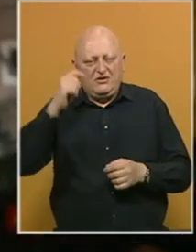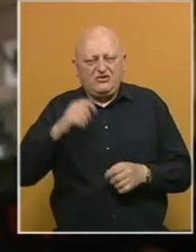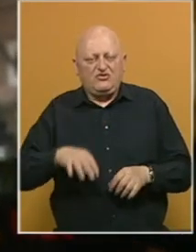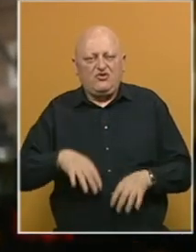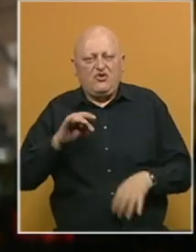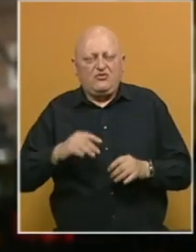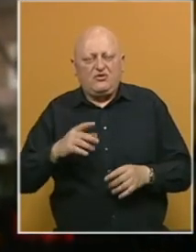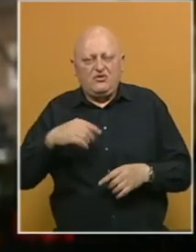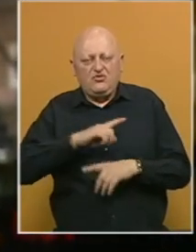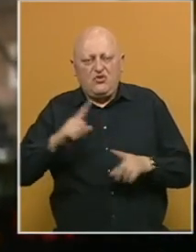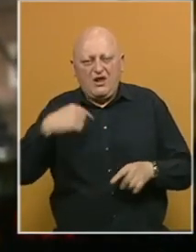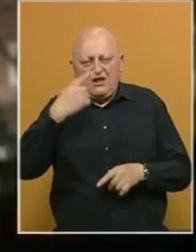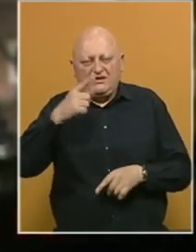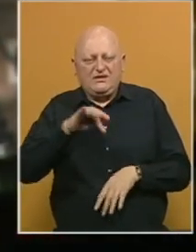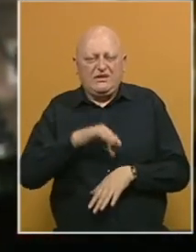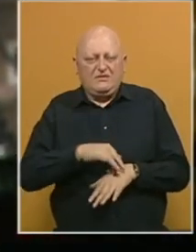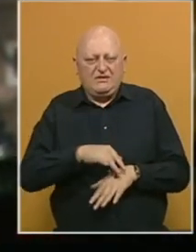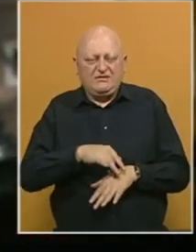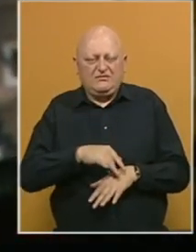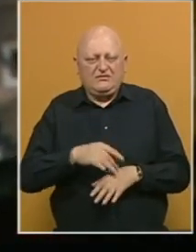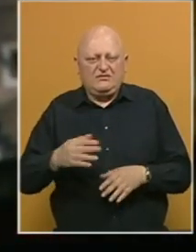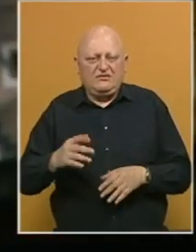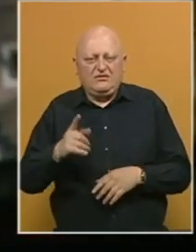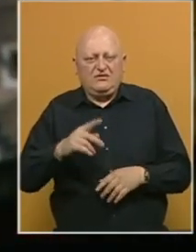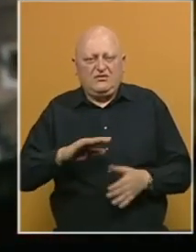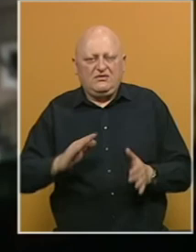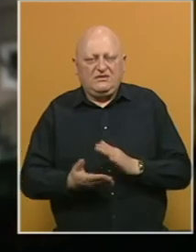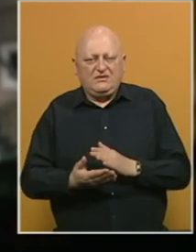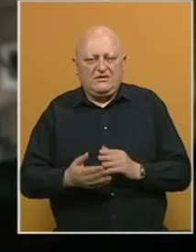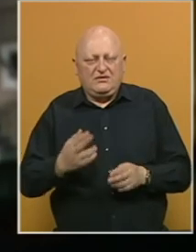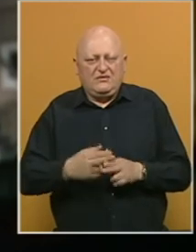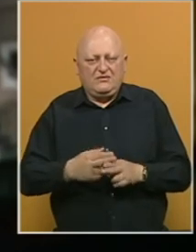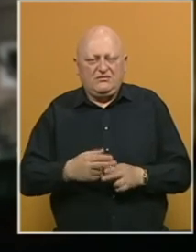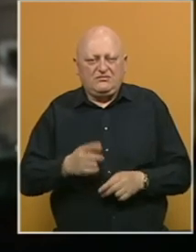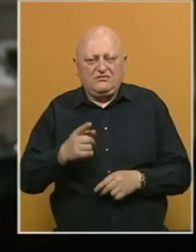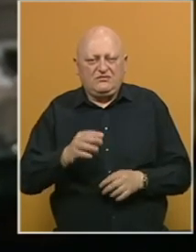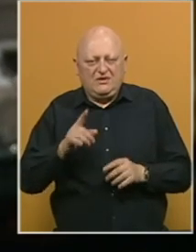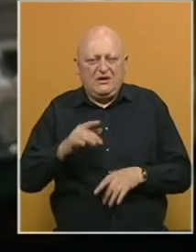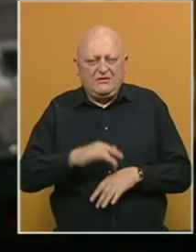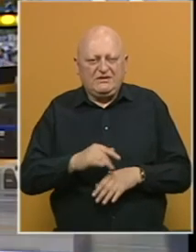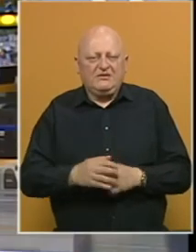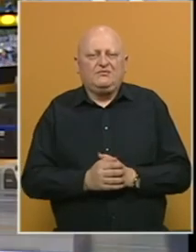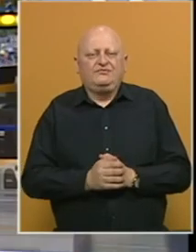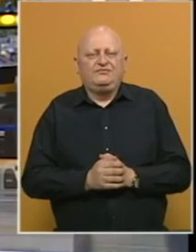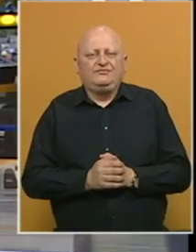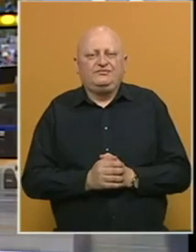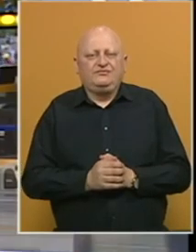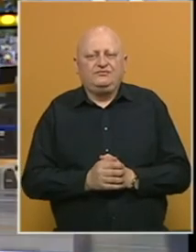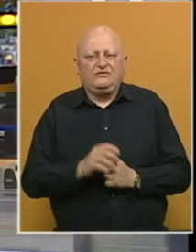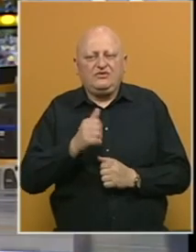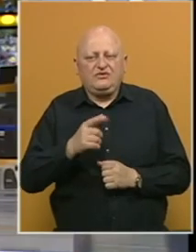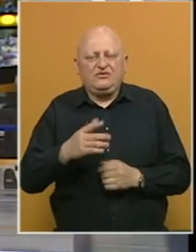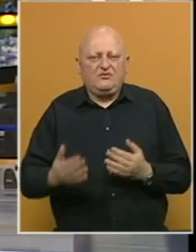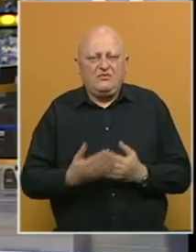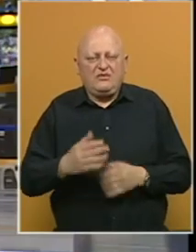imenovali smo druga lica na ta mjesta i nove njihove zamjene imenovali naravno na ta mjesta. A evo šta